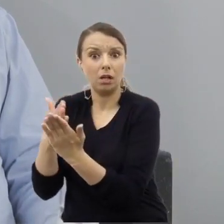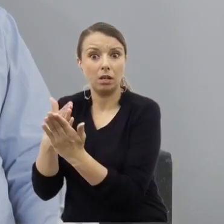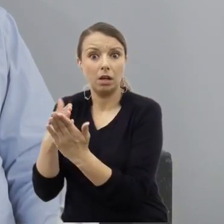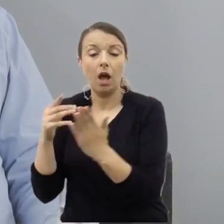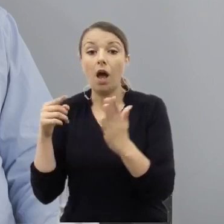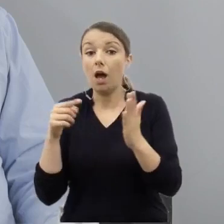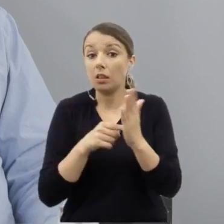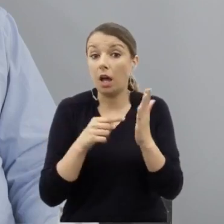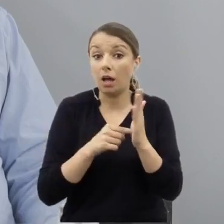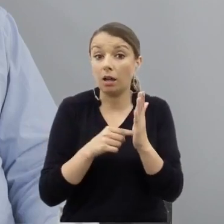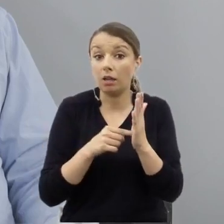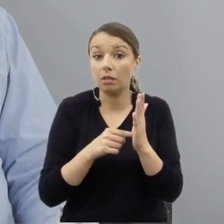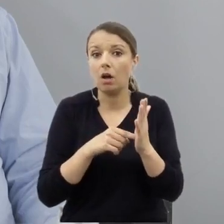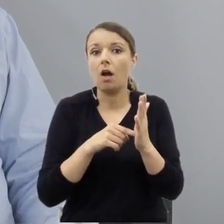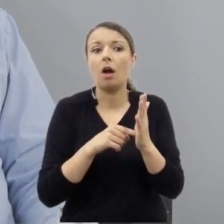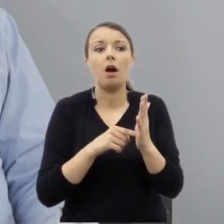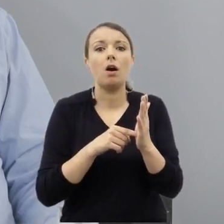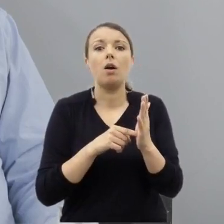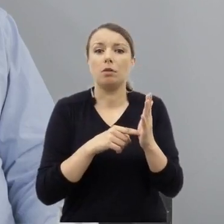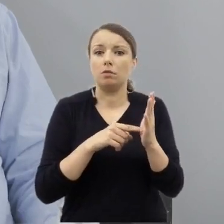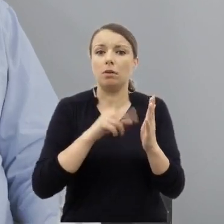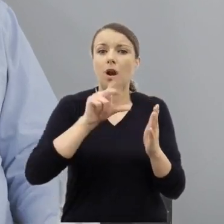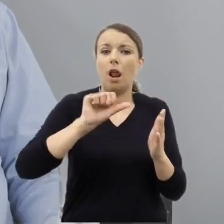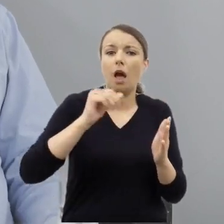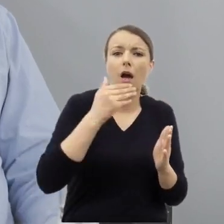zadają kłam, które